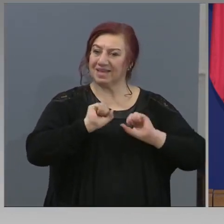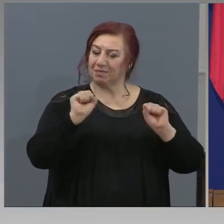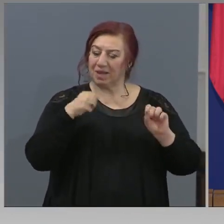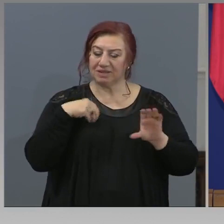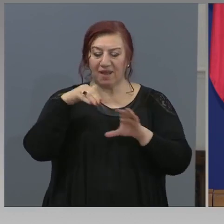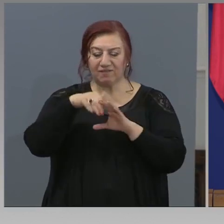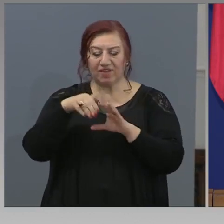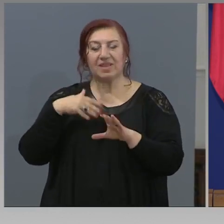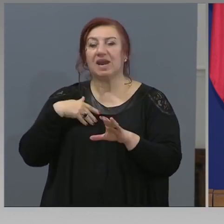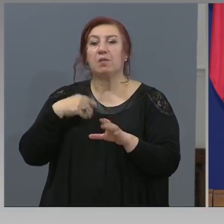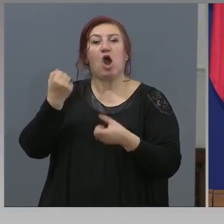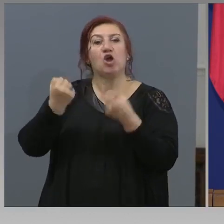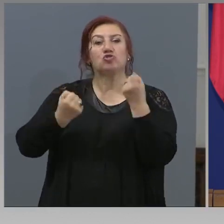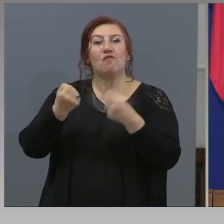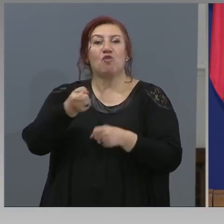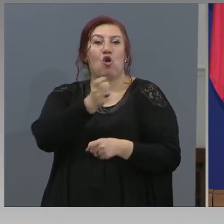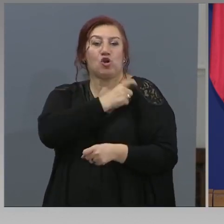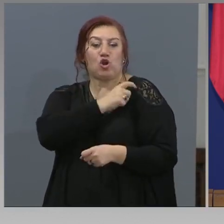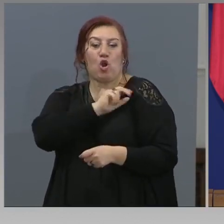Стопанските или транспортните? Ни чух.